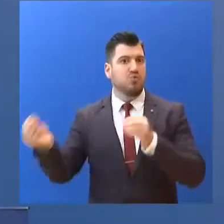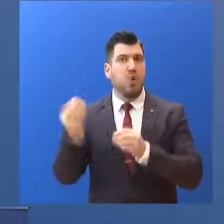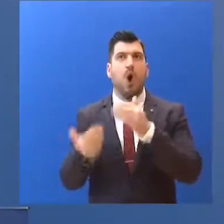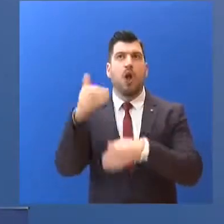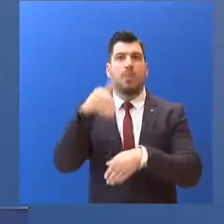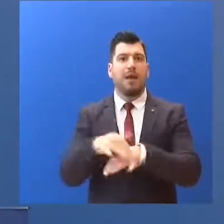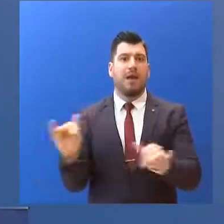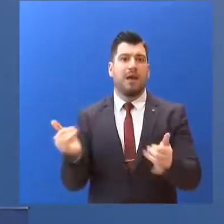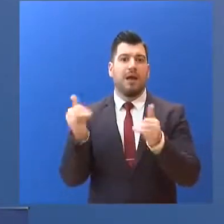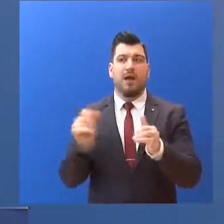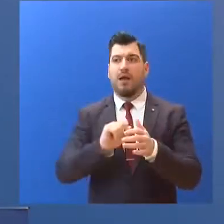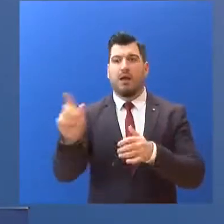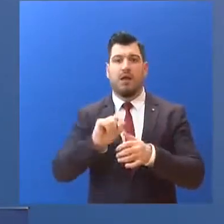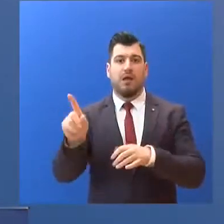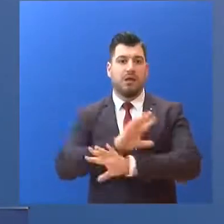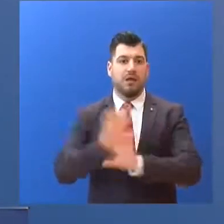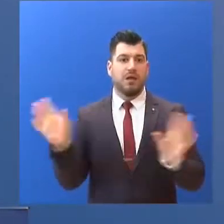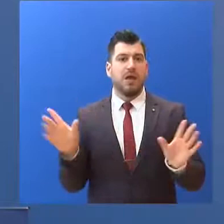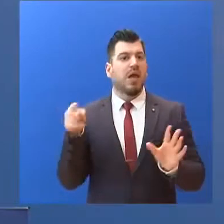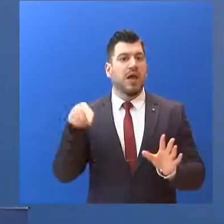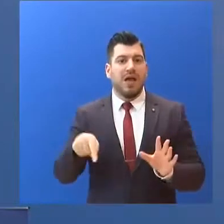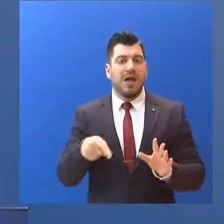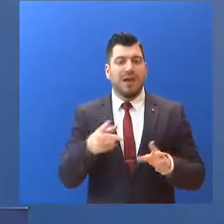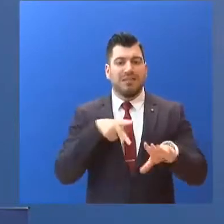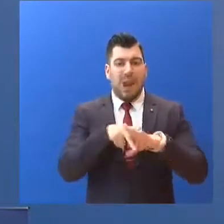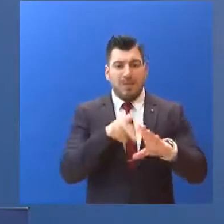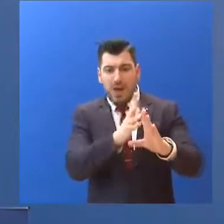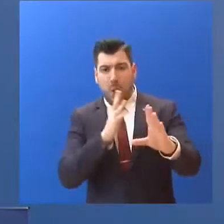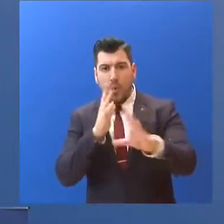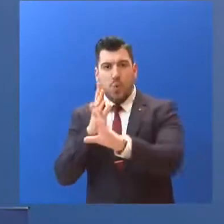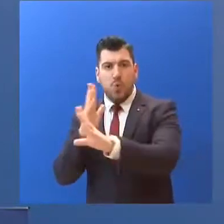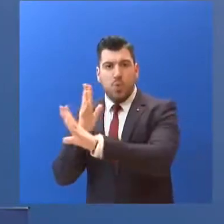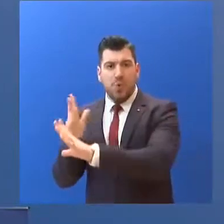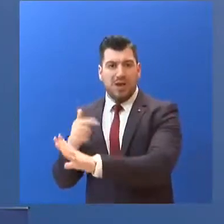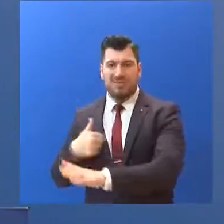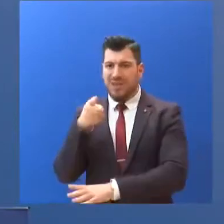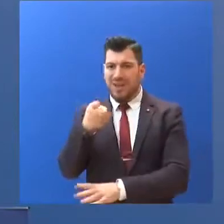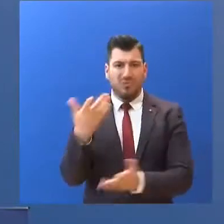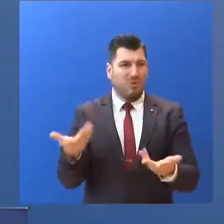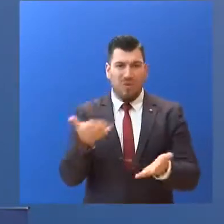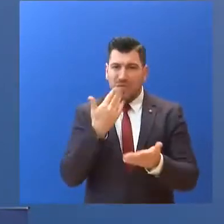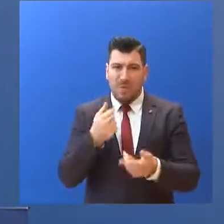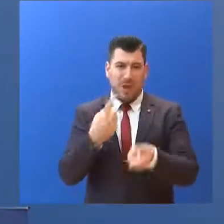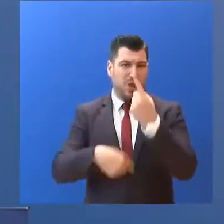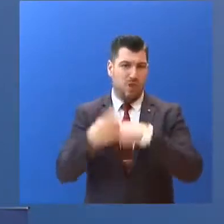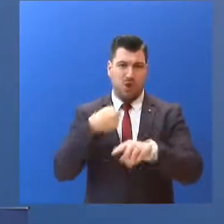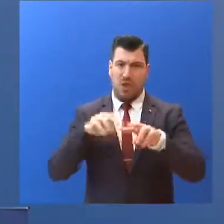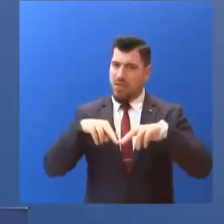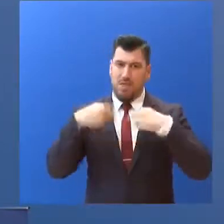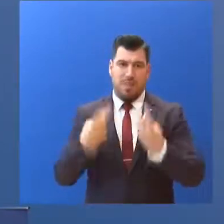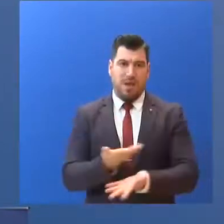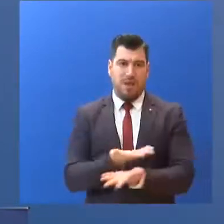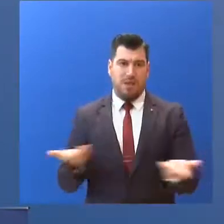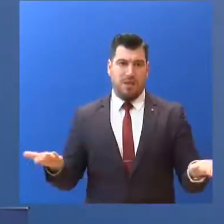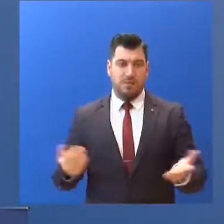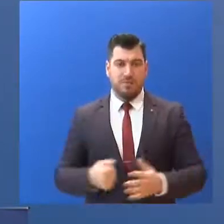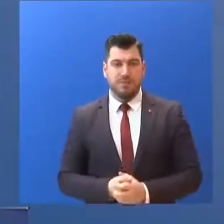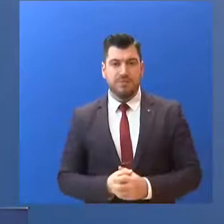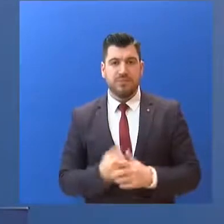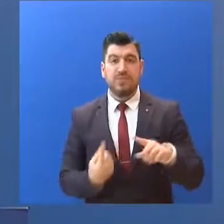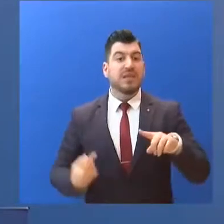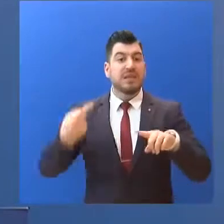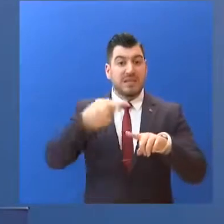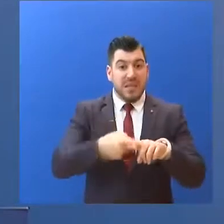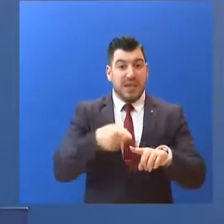τράπεζας που είδαμε τις προηγούμενες μέρες... δεν δικαιολογούνται από την ανάγκη αυτοπρόσωπων συναλλαγών στα ΚΙΣΕ. Το ίδιο,